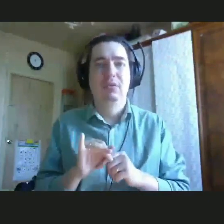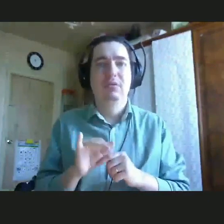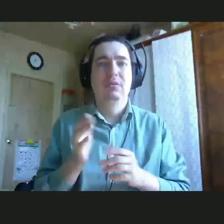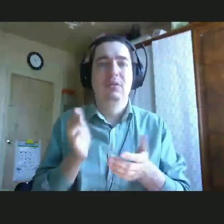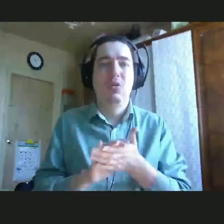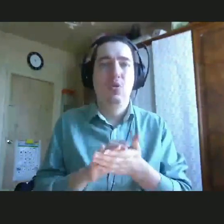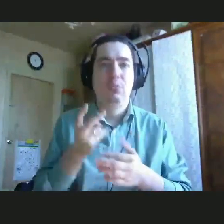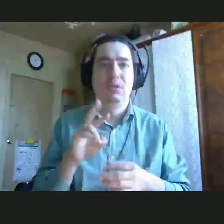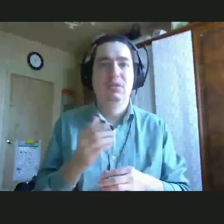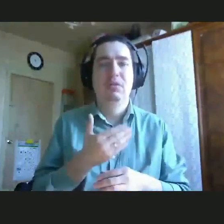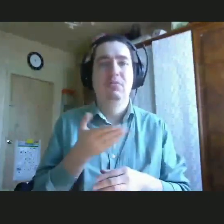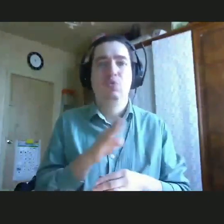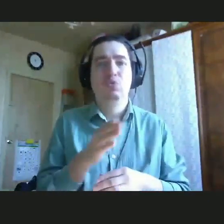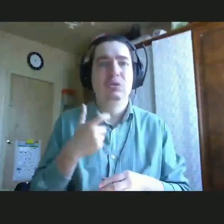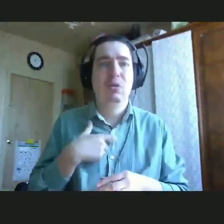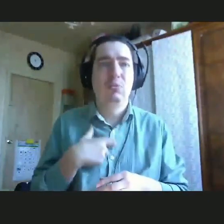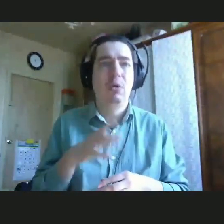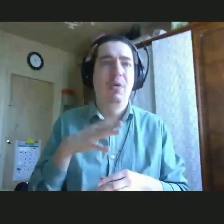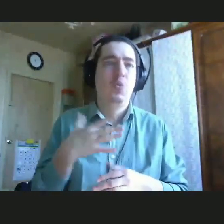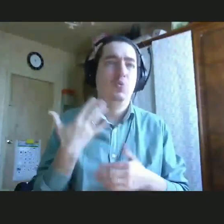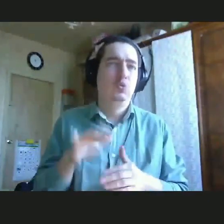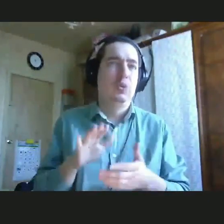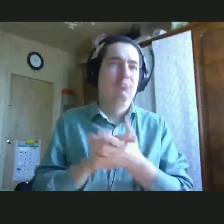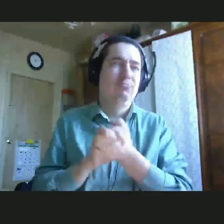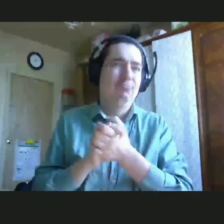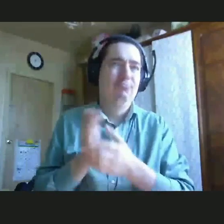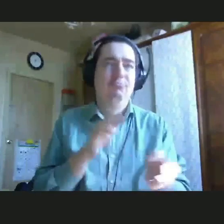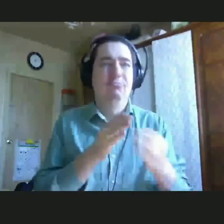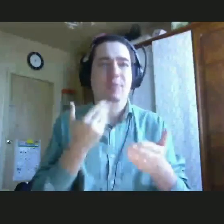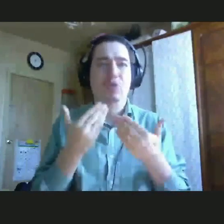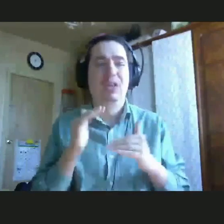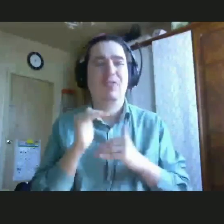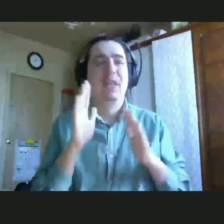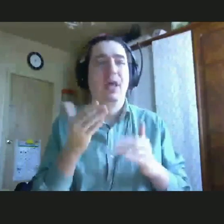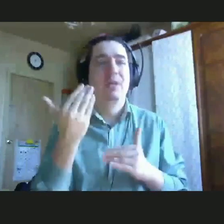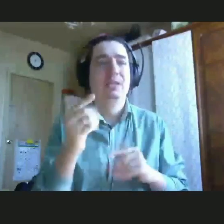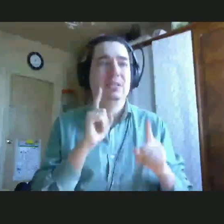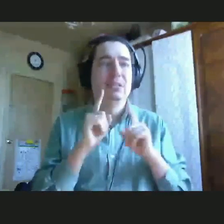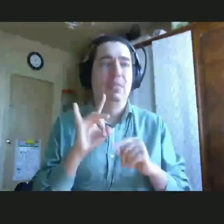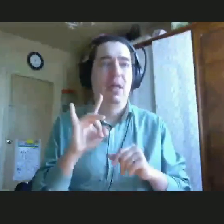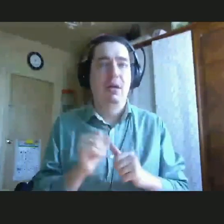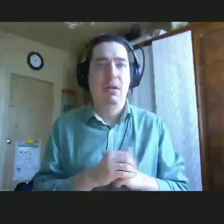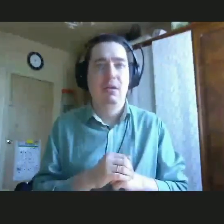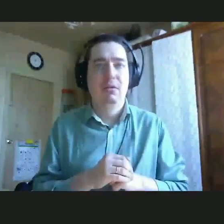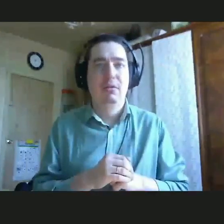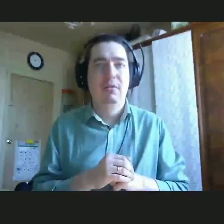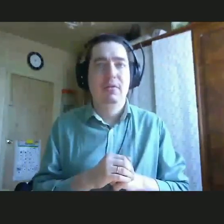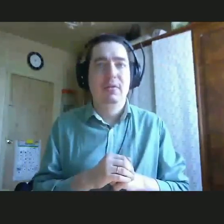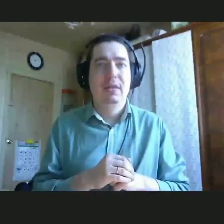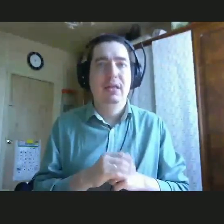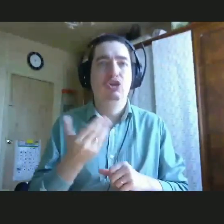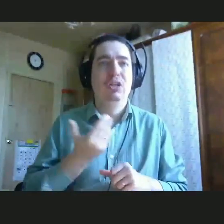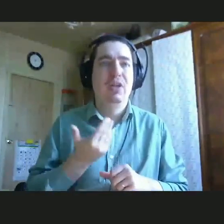знакомятся между собой и потом в дальнейшем знакомят родителей только в рамках нашего семинара. То есть, живя в одном